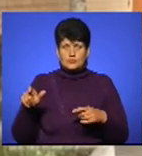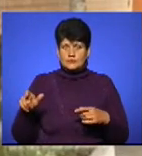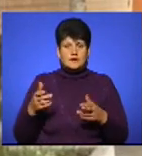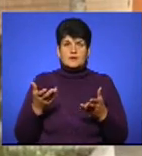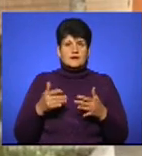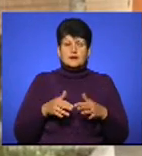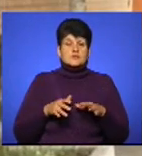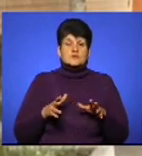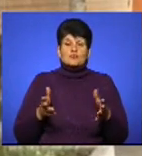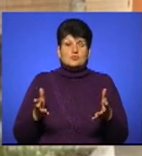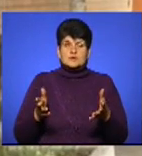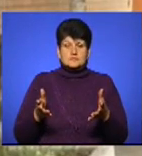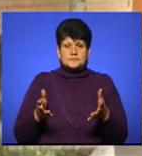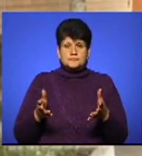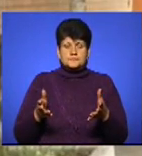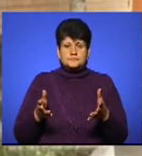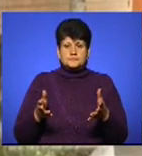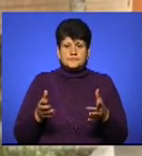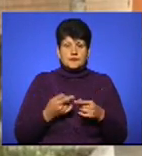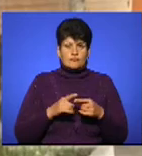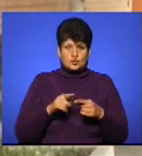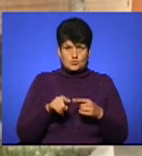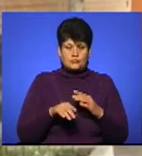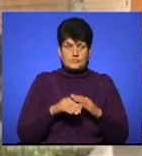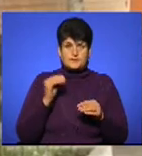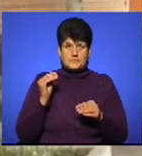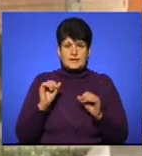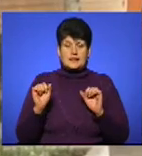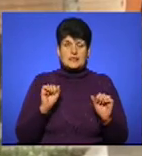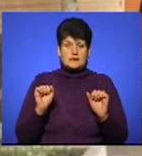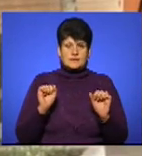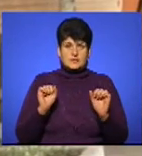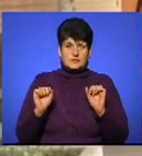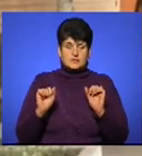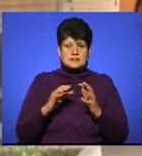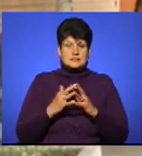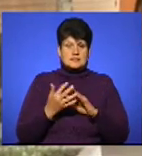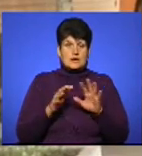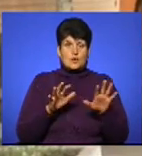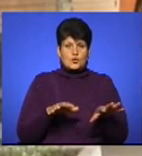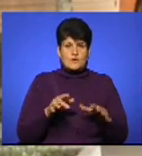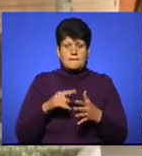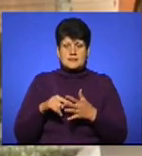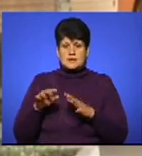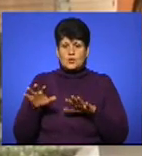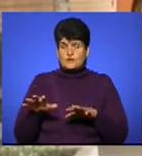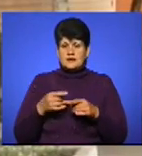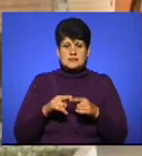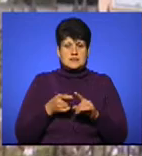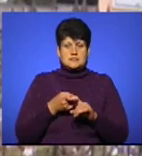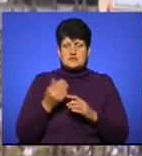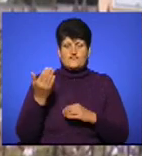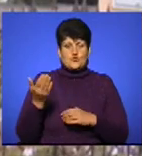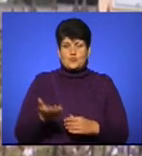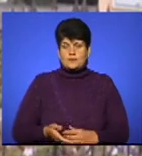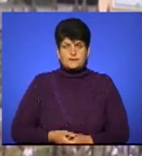саме в цьому обере керівник, або сільський голова, або міський голова, це вже залежить саме від